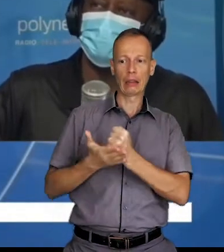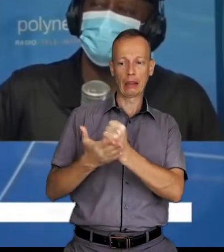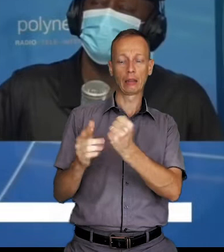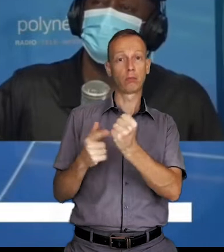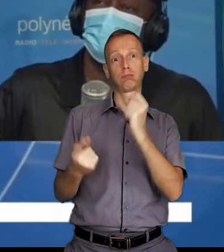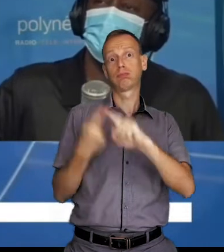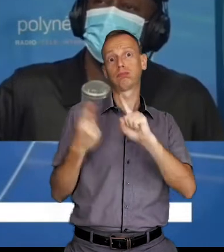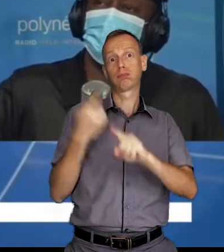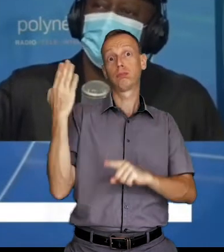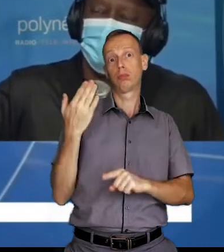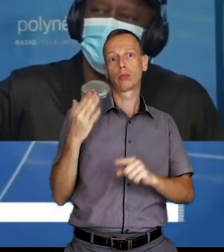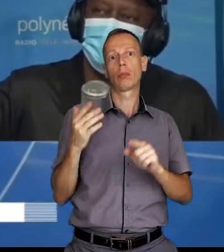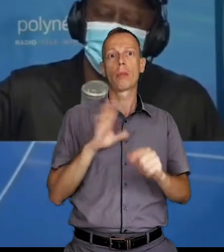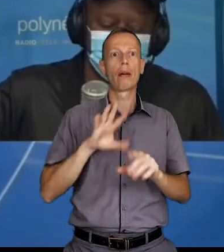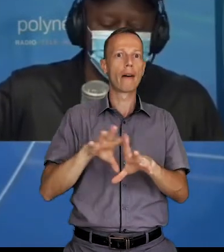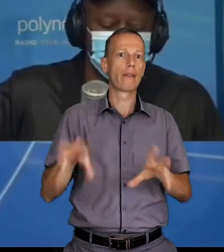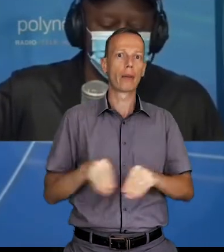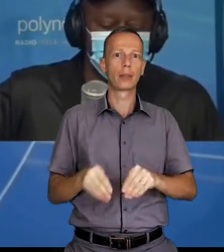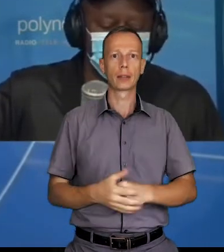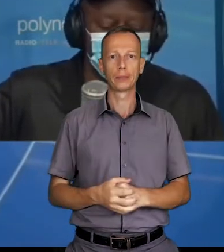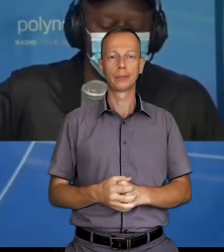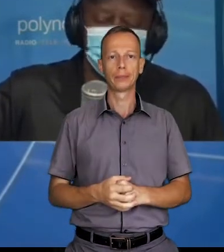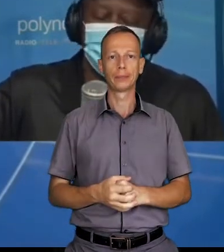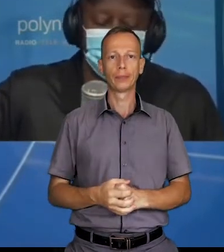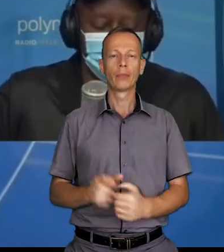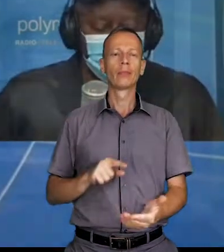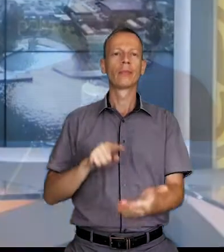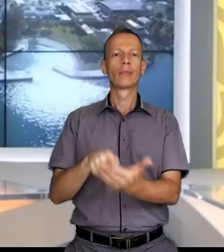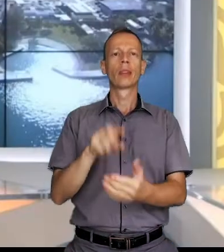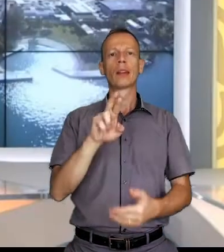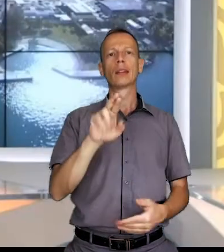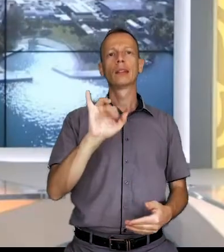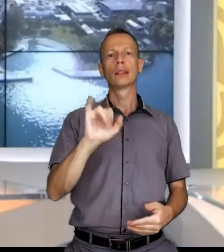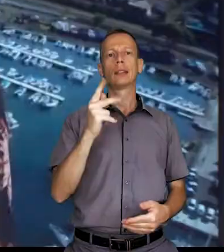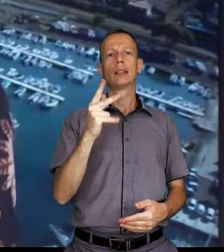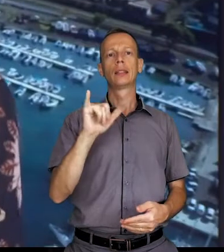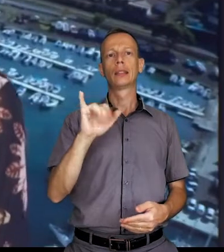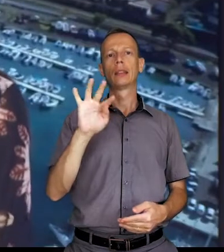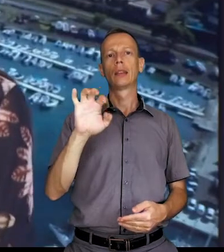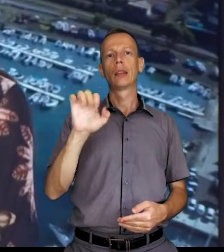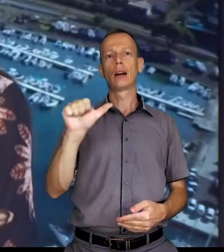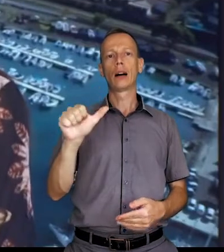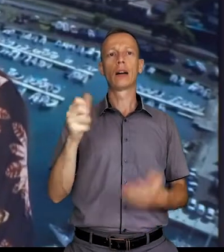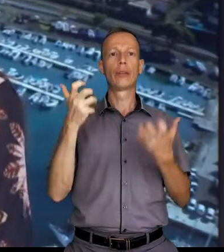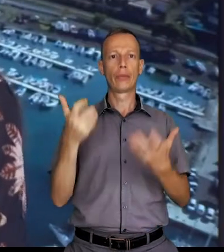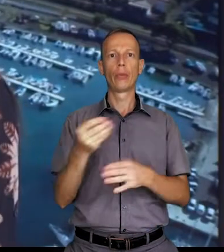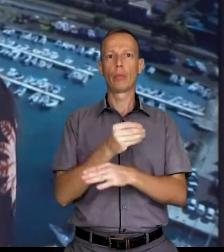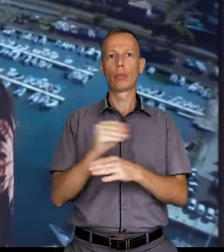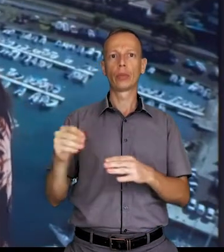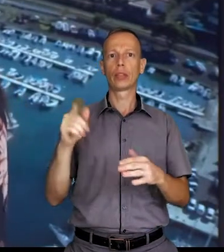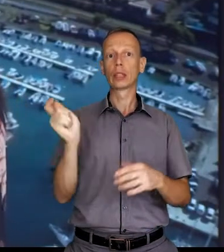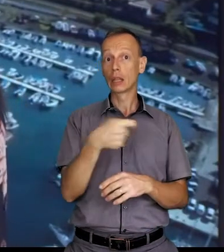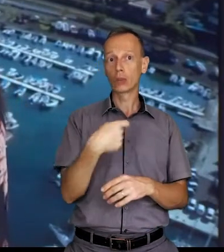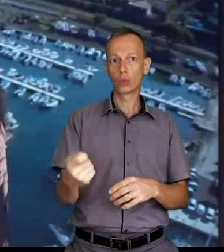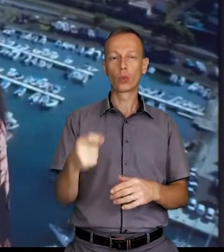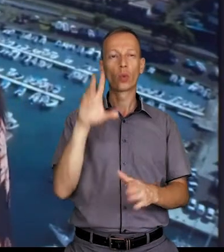Parce que le soutien vient aussi essentiellement de la famille. Voilà, et Arikitea, la protection de l'environnement